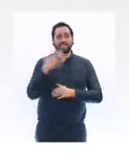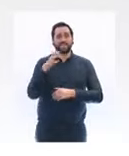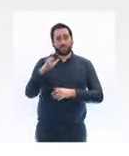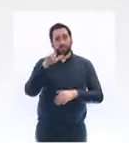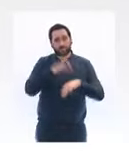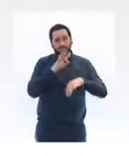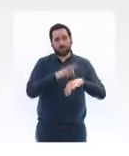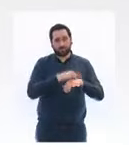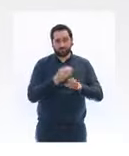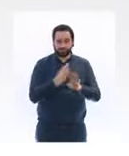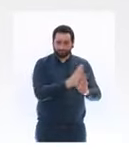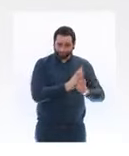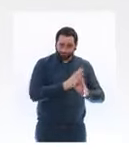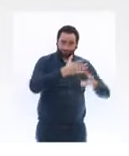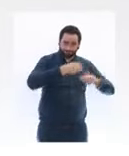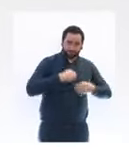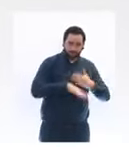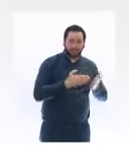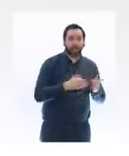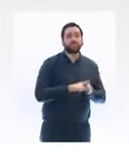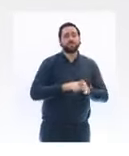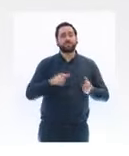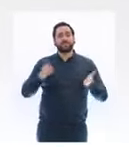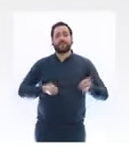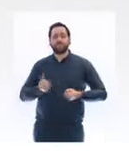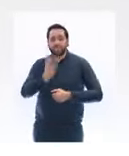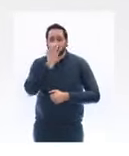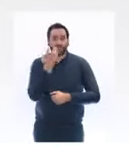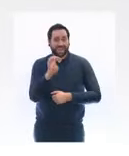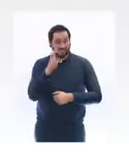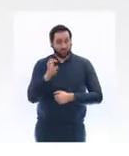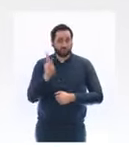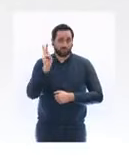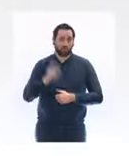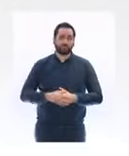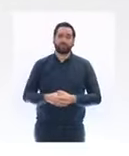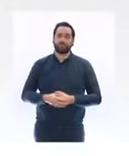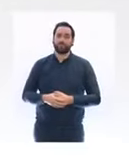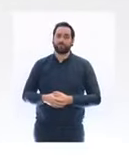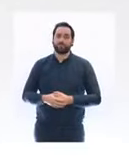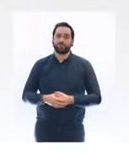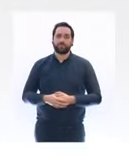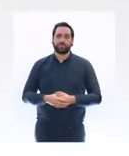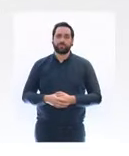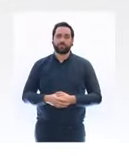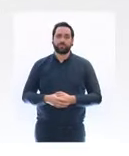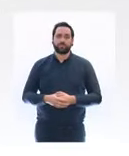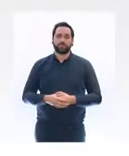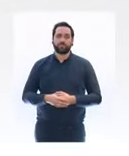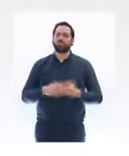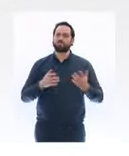et près de 400 patients dans nos services de réanimation. Alors, comment est que nous faisons ? D'abord, nous augmentons le nombre de lits